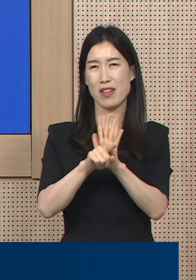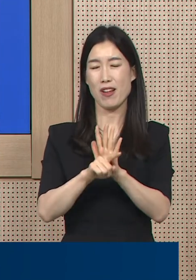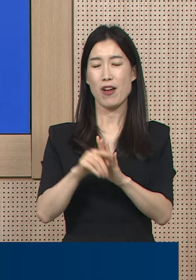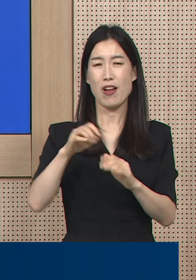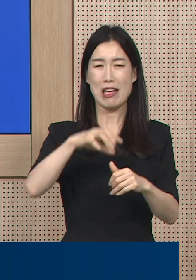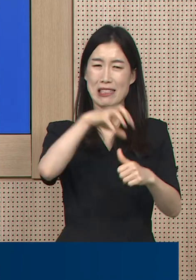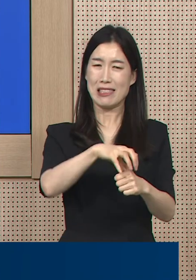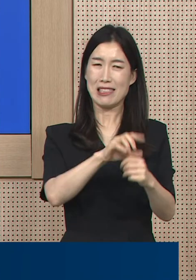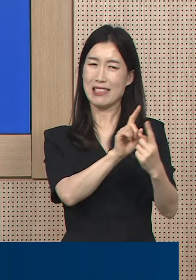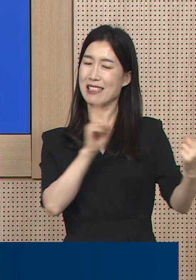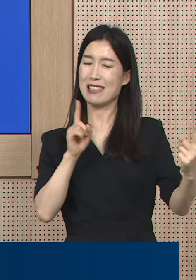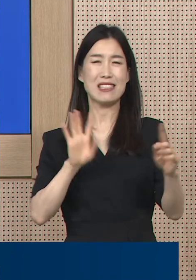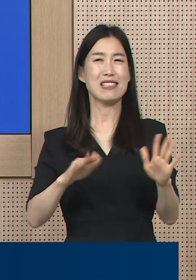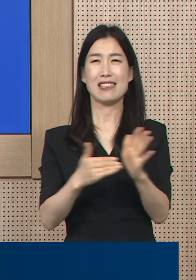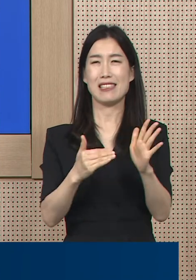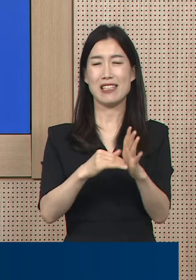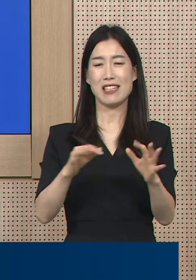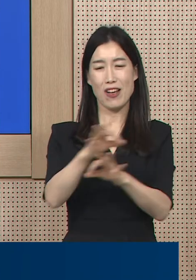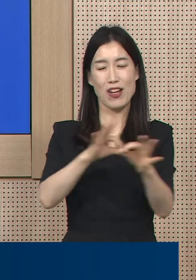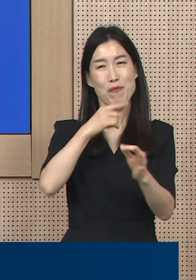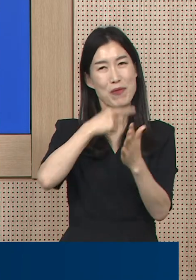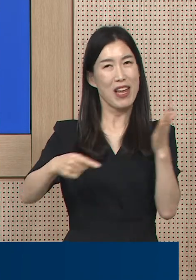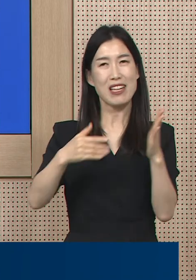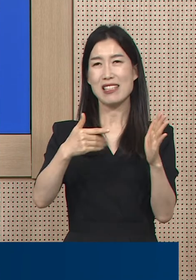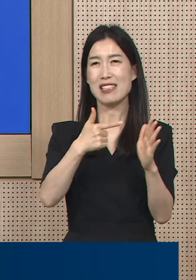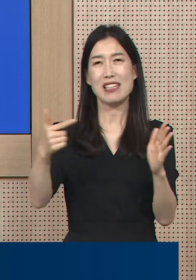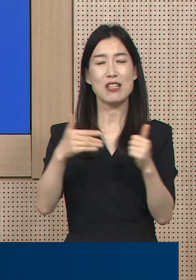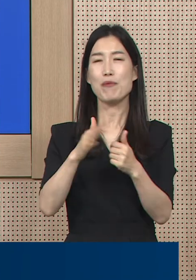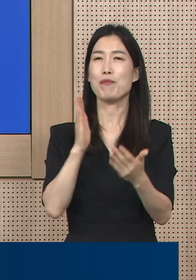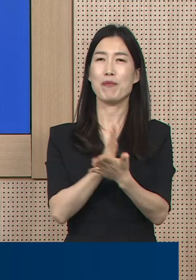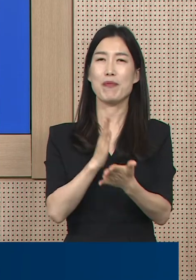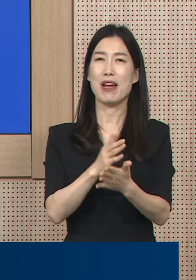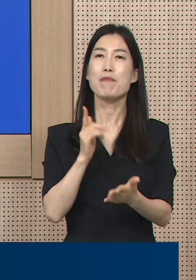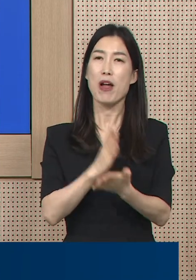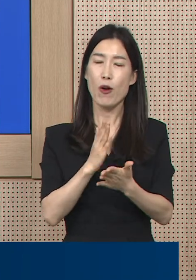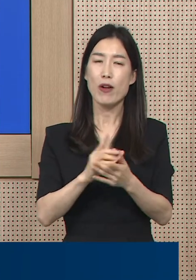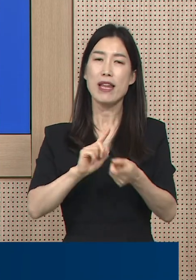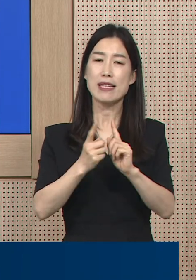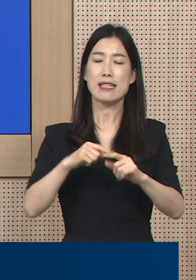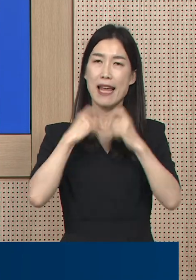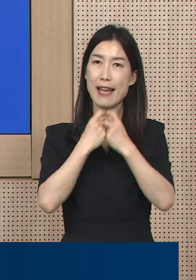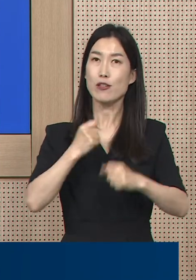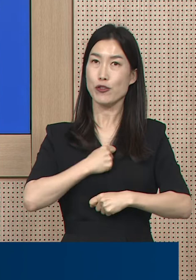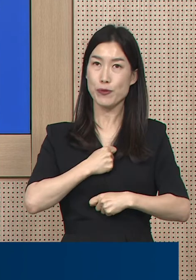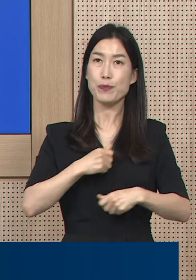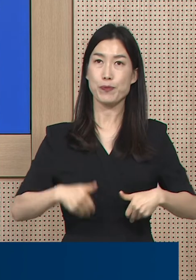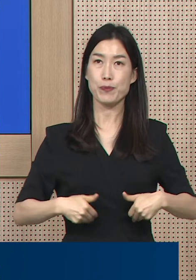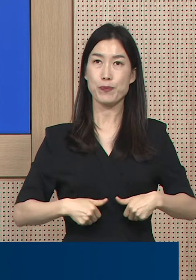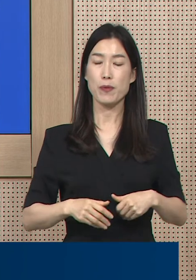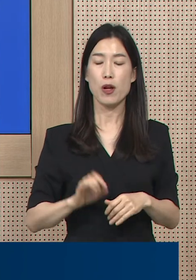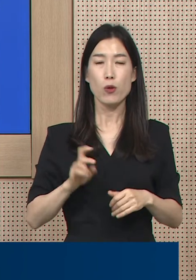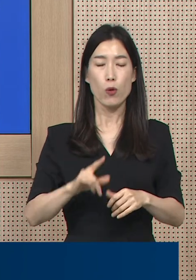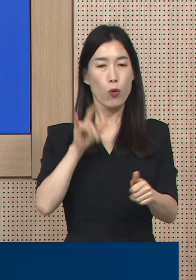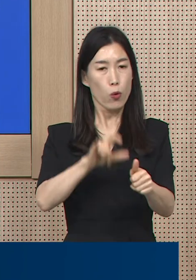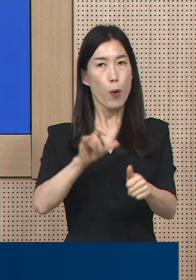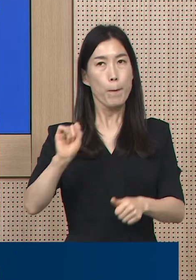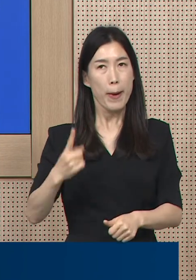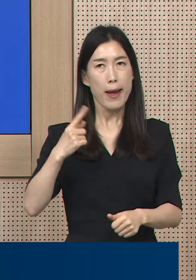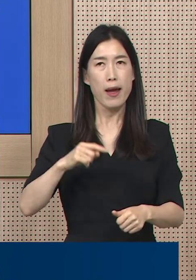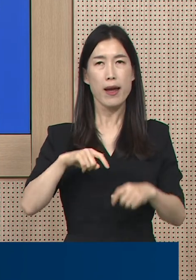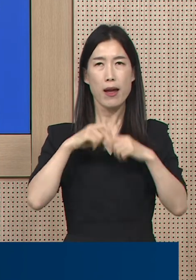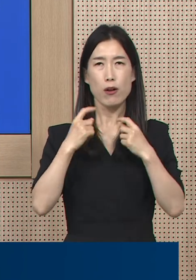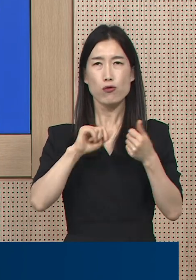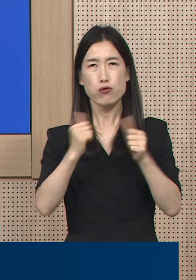다만 치명률 증가 등 유행 상황에 중대한 변화가 있는 경우에는 감염 취약 시설을 중심으로 부분적 선별적으로